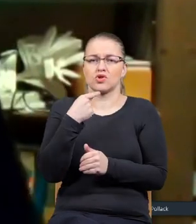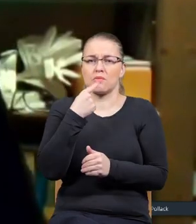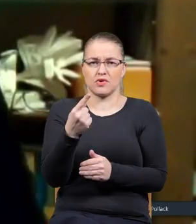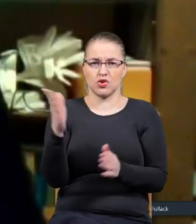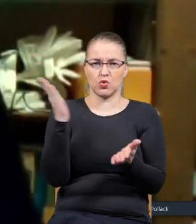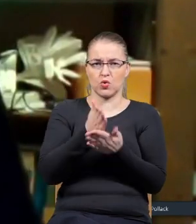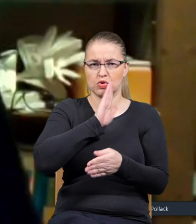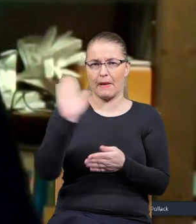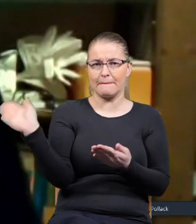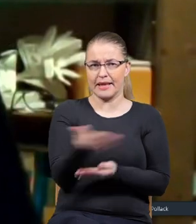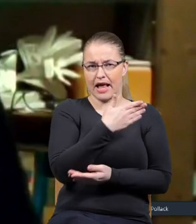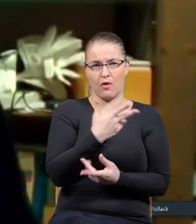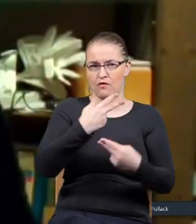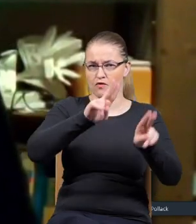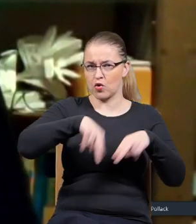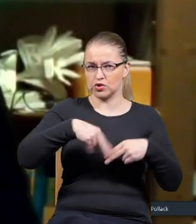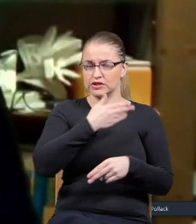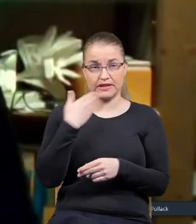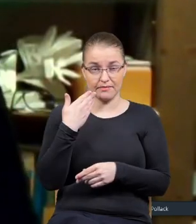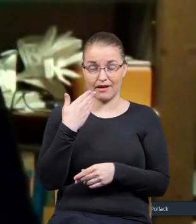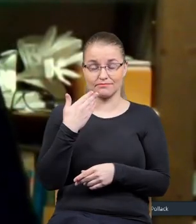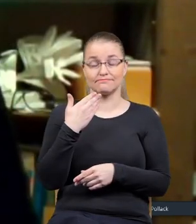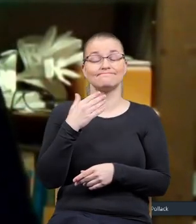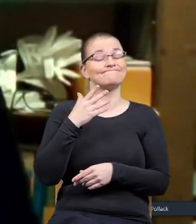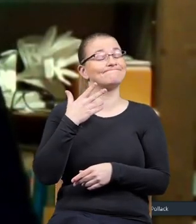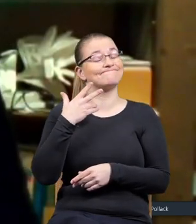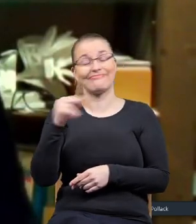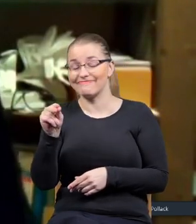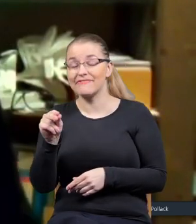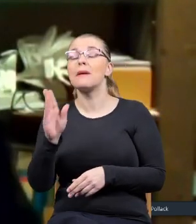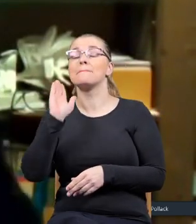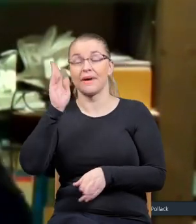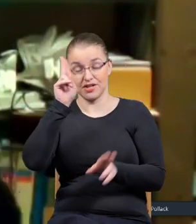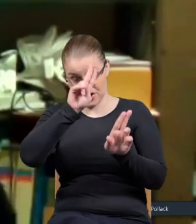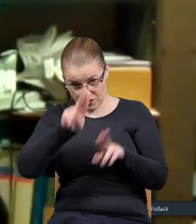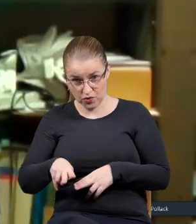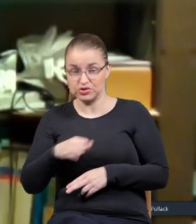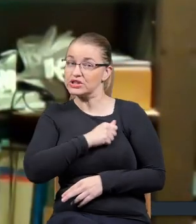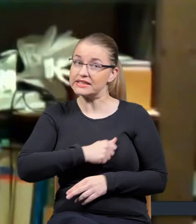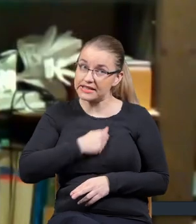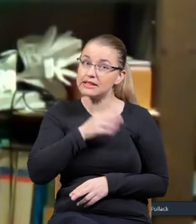minęło i nie wróci. Wróci, niestety, niestety, u nas tak samo.